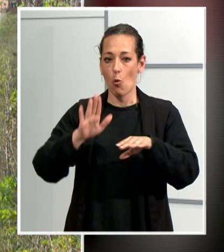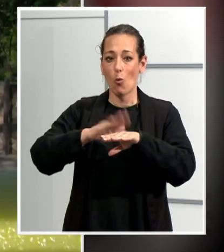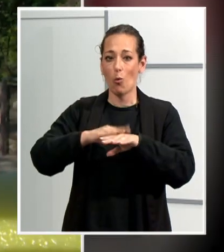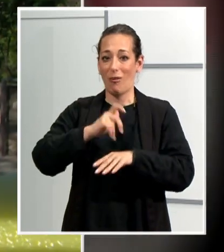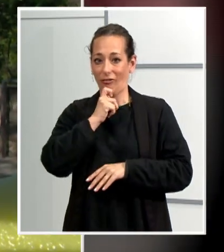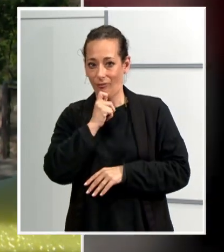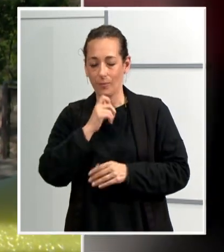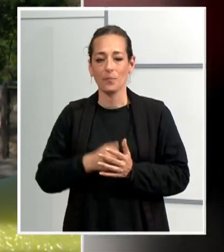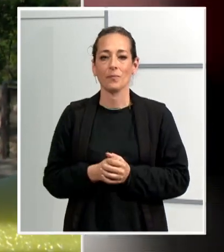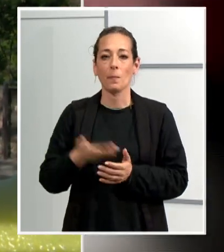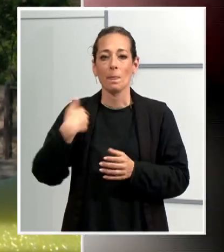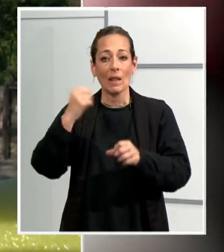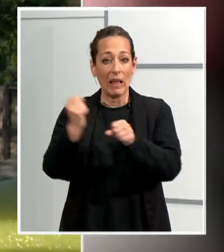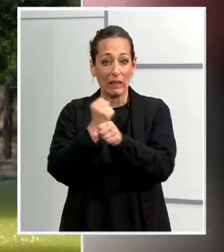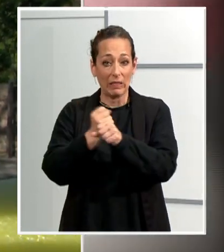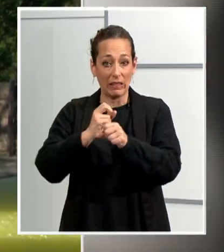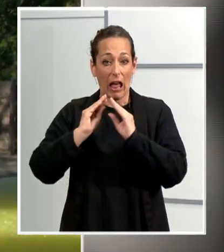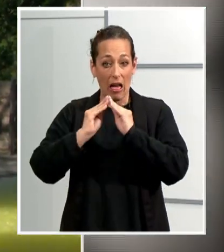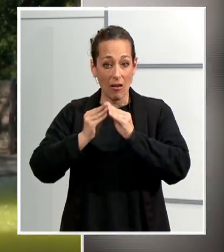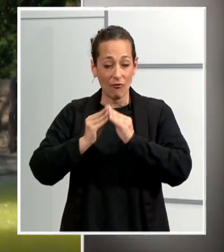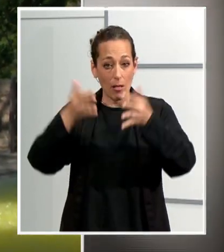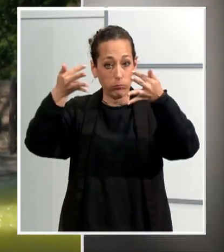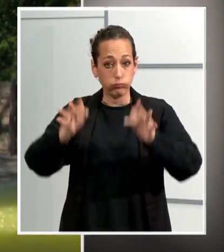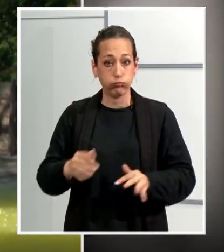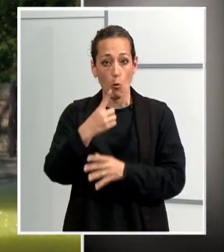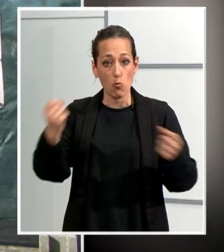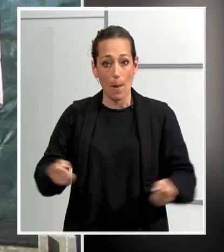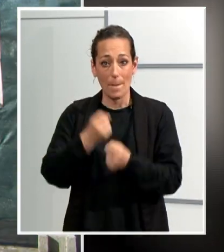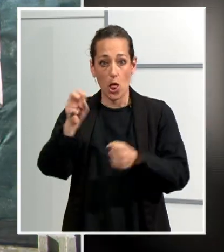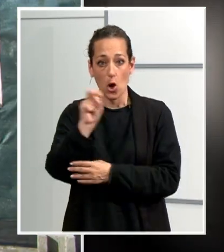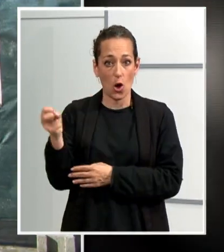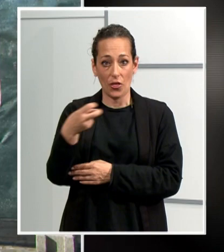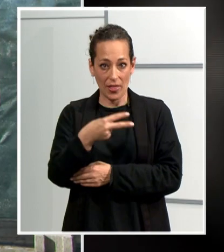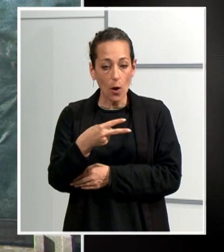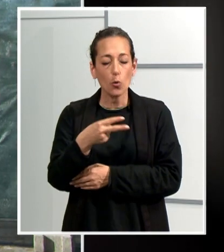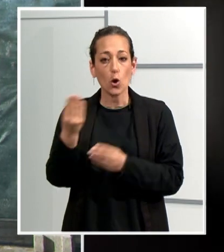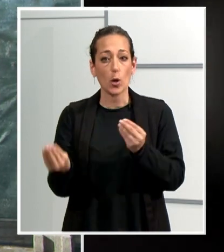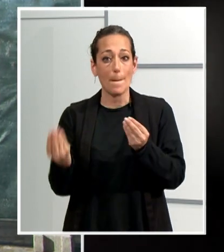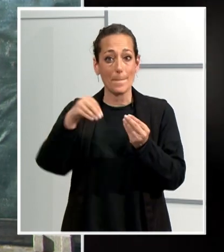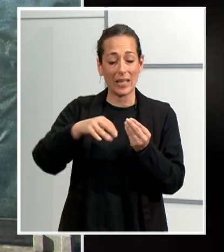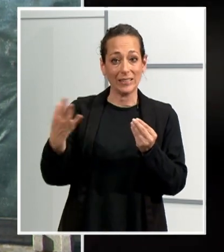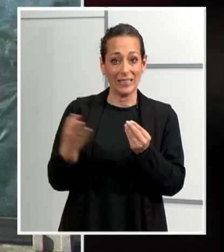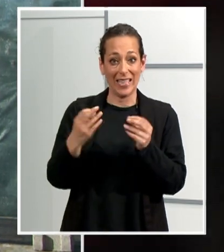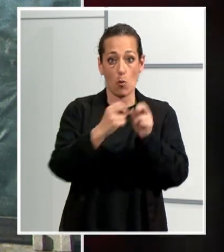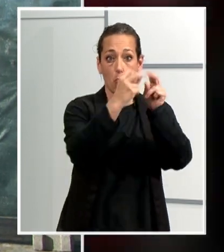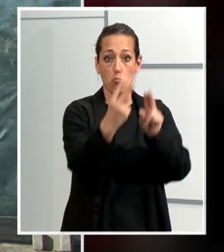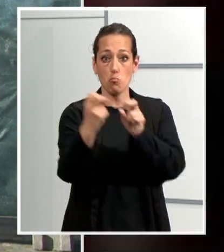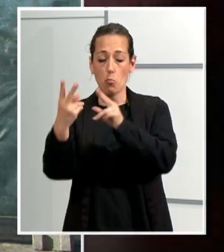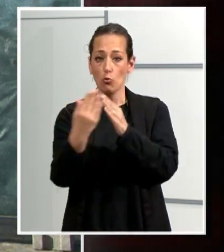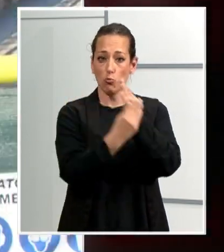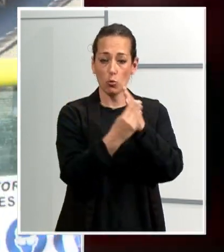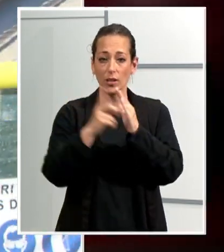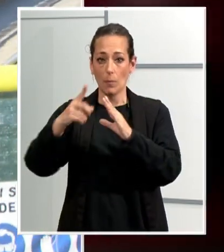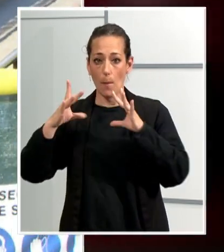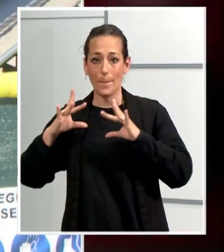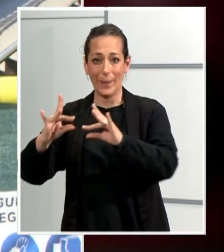Els treballs del pont de Sant Pere tenen un cost d'un milió d'euros. S'uneixen els que també s'estan duent a terme els ponts de Montserrat i Passeig.